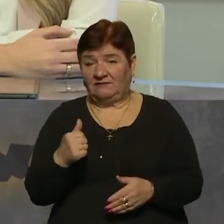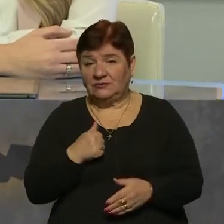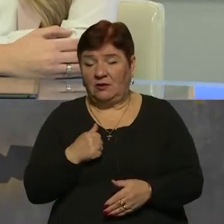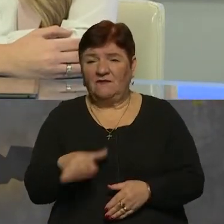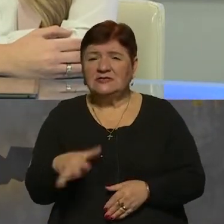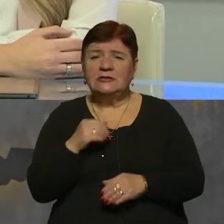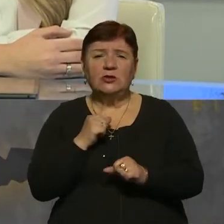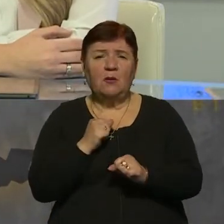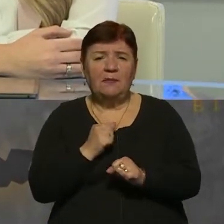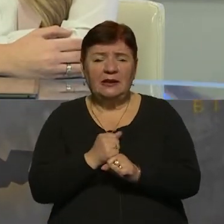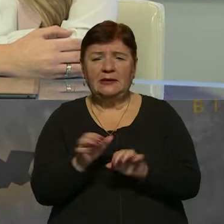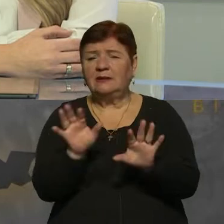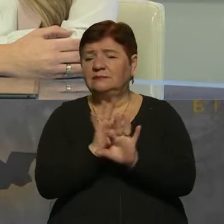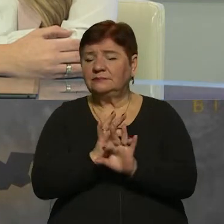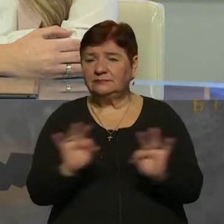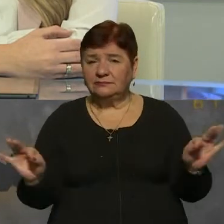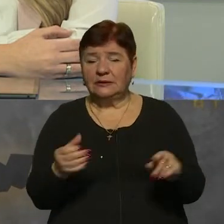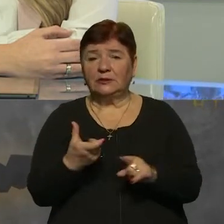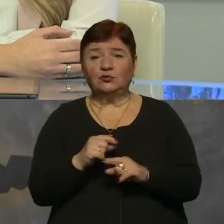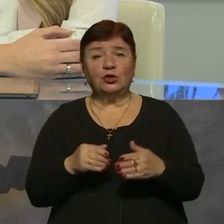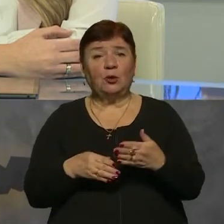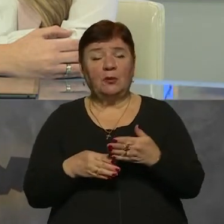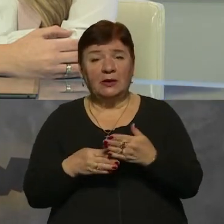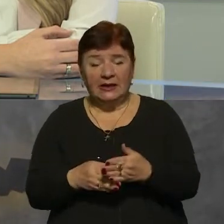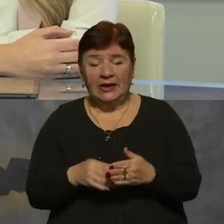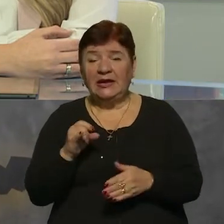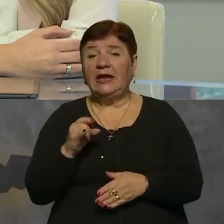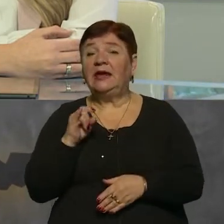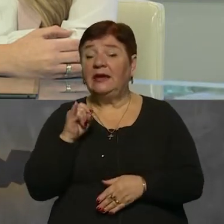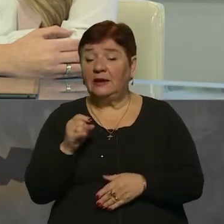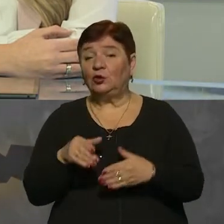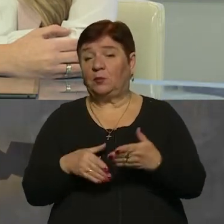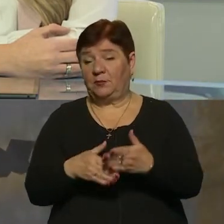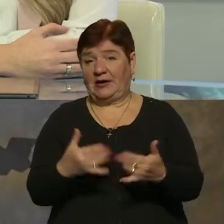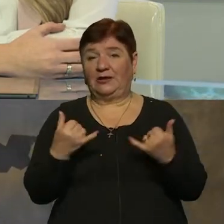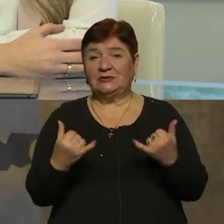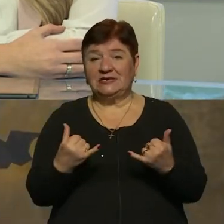все зробили на відмінну, дуже допомогли і допомагають зараз.